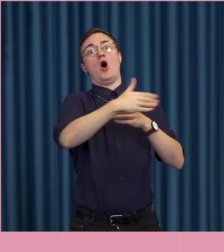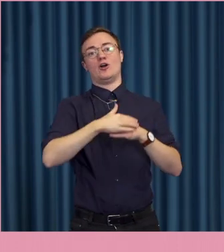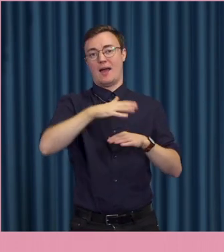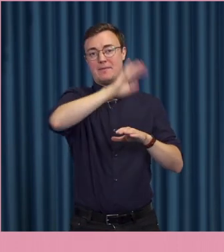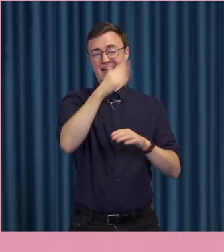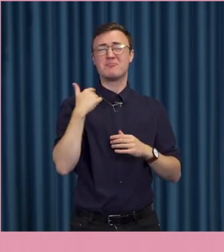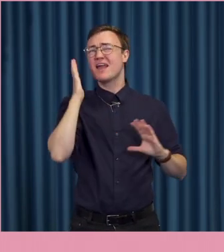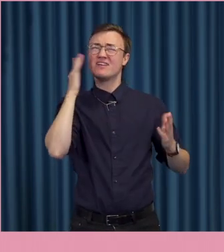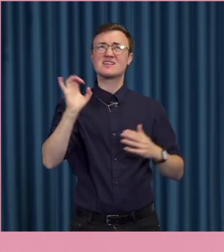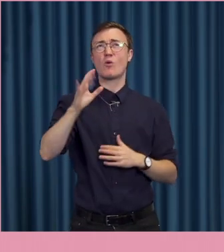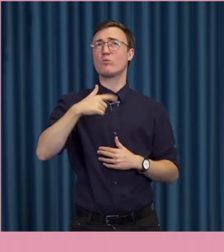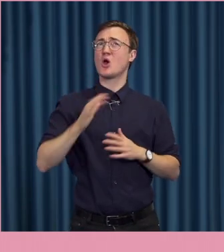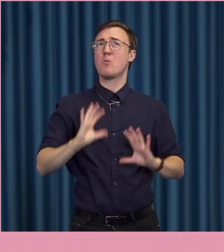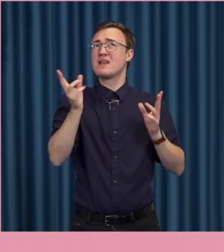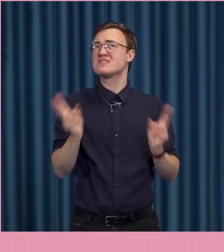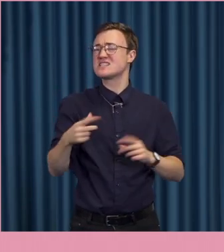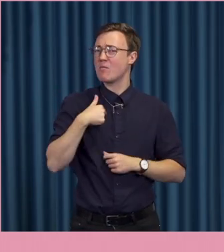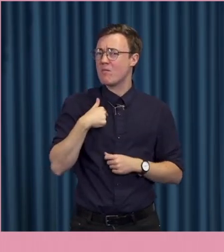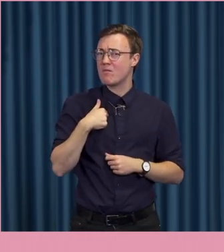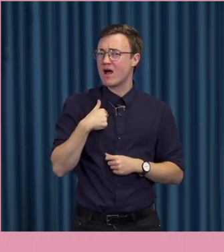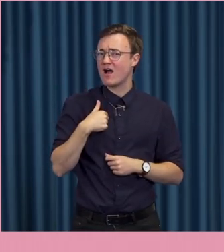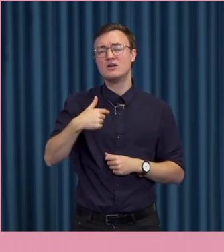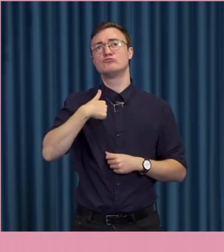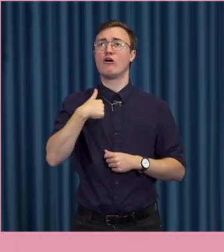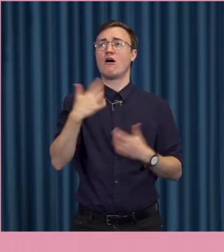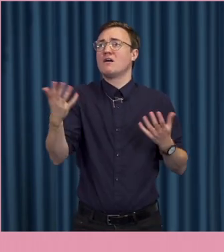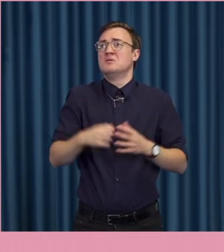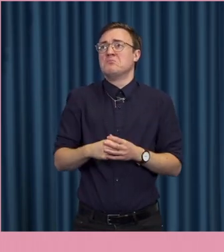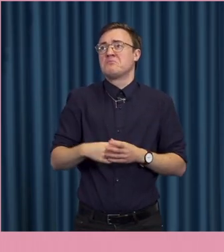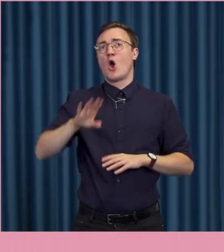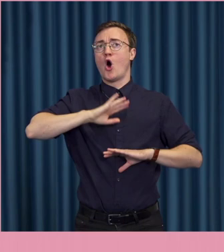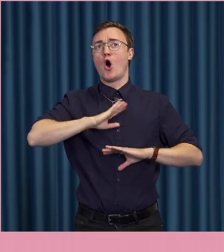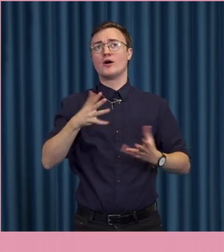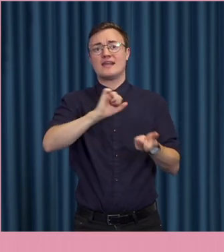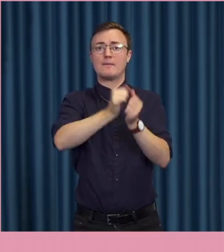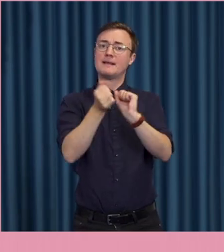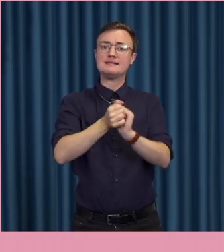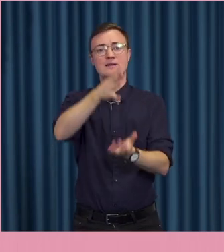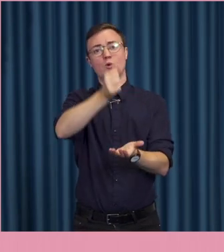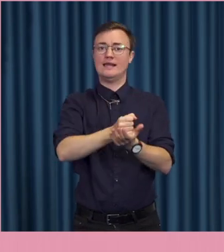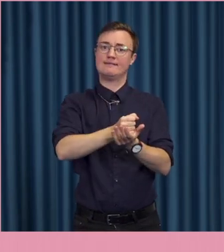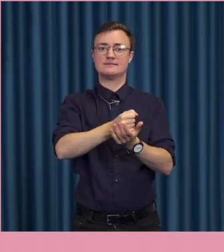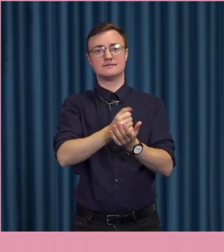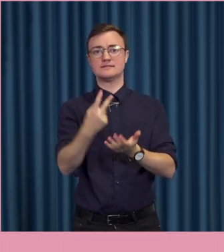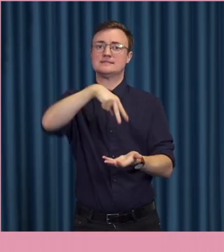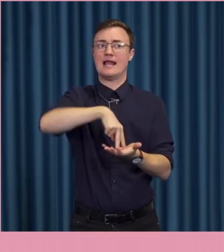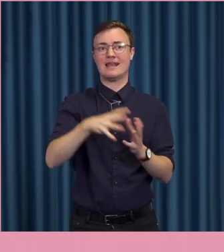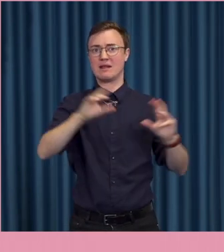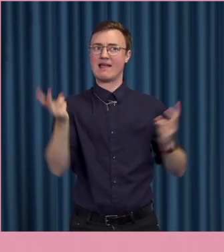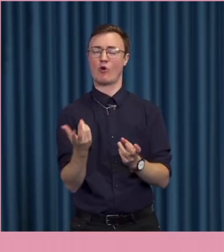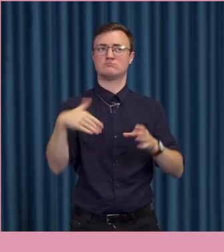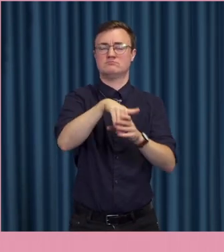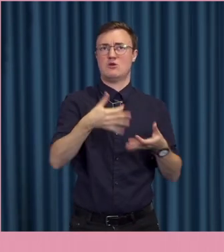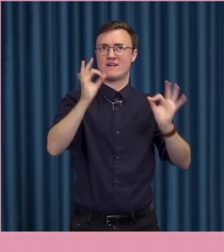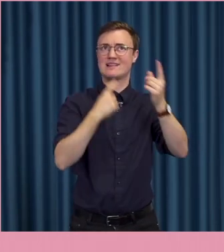vet inte om det är så för mig. Som inte har en partipolitisk uppfattning. Men som ändå deltar på något vis i offentliga